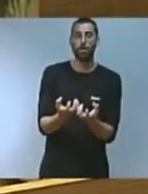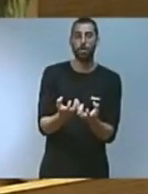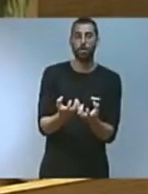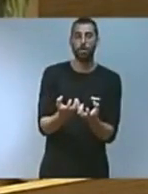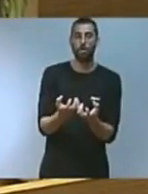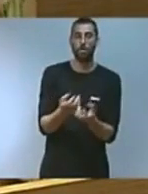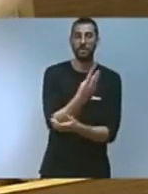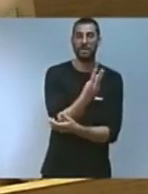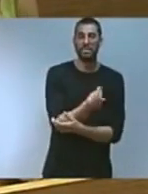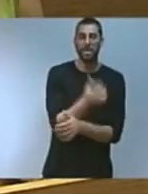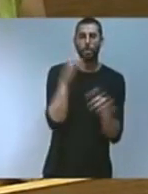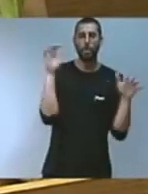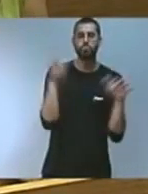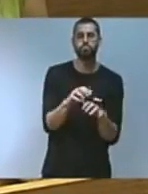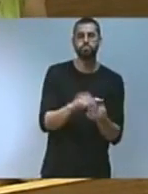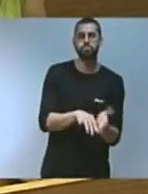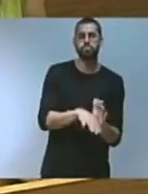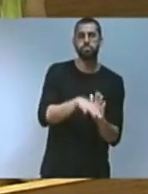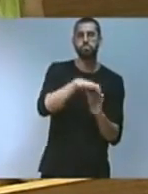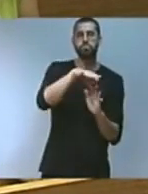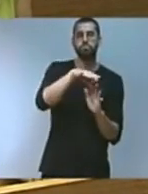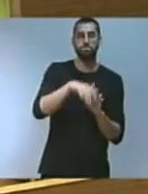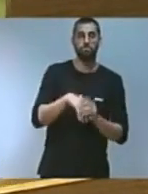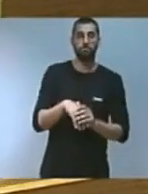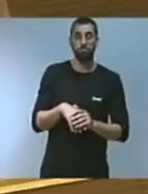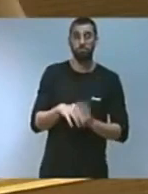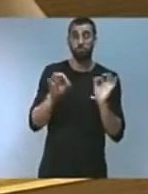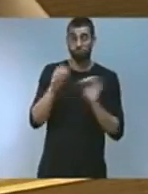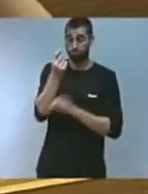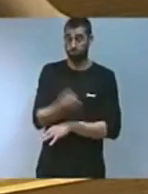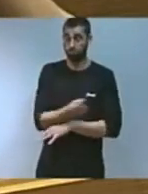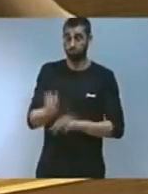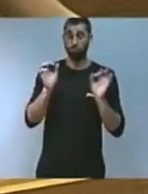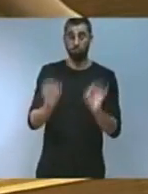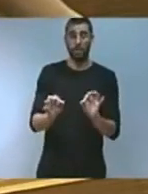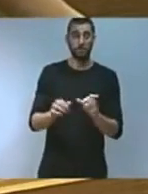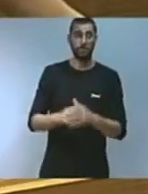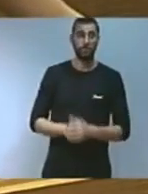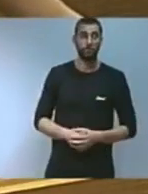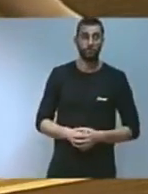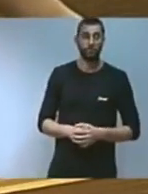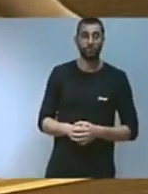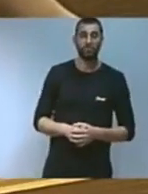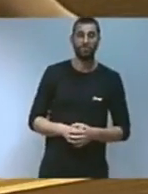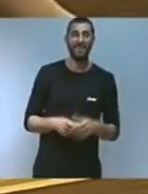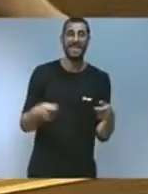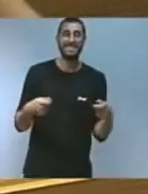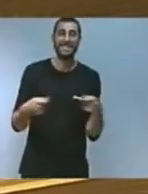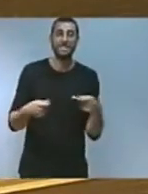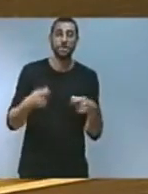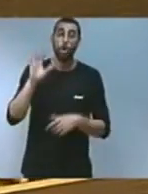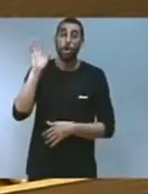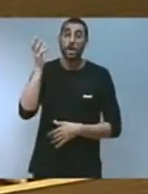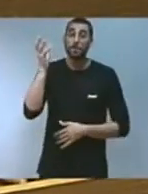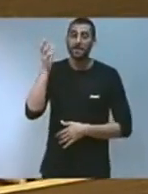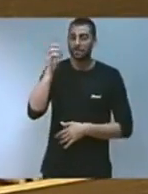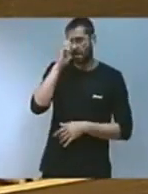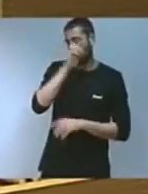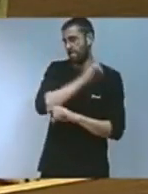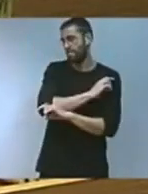'aigua. Aquesta és la radiografia. L'atenció climàtica és evident i va a ser